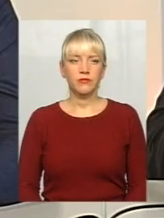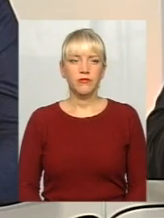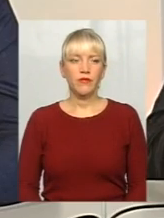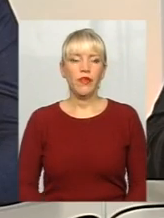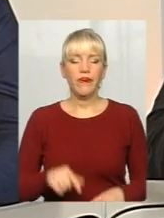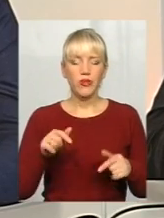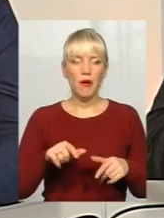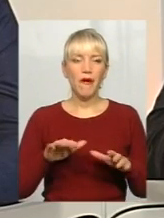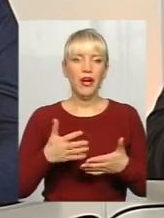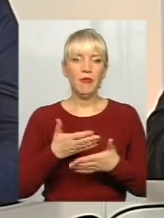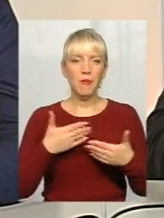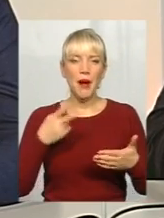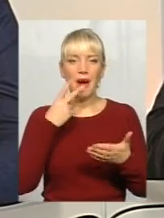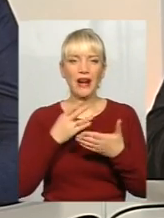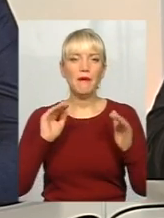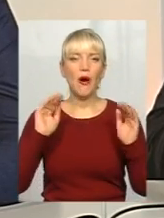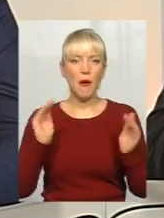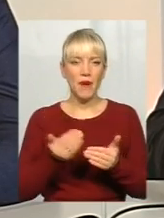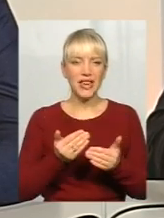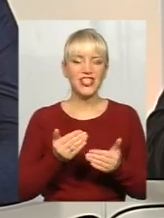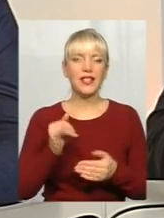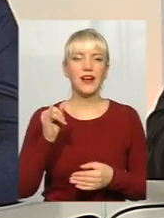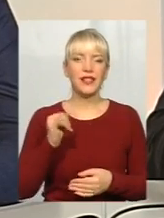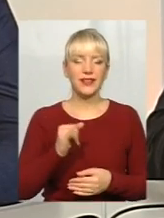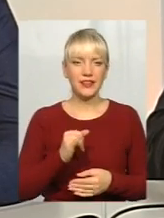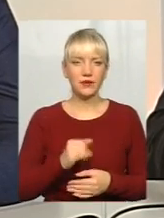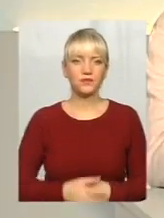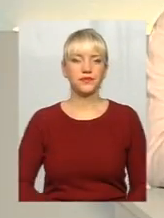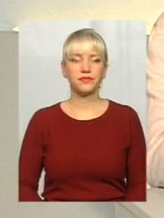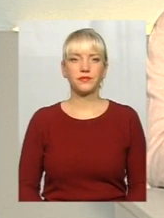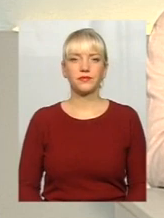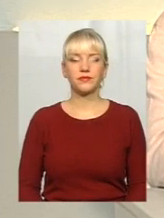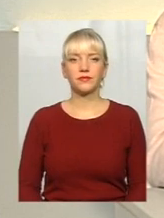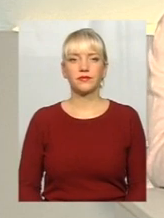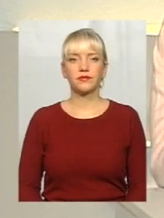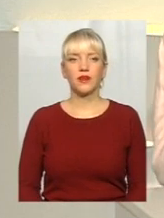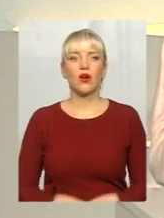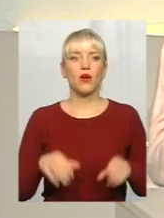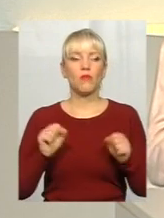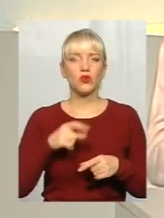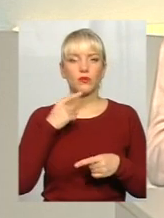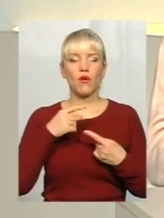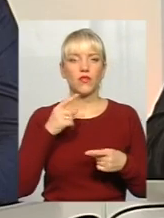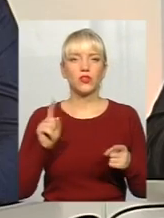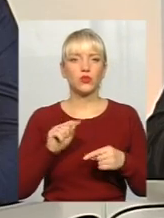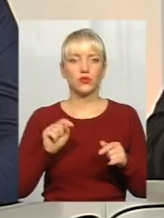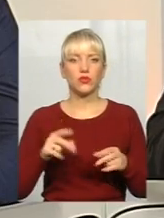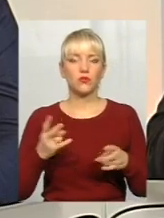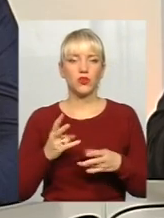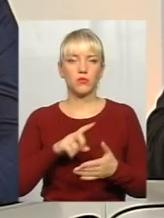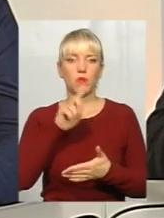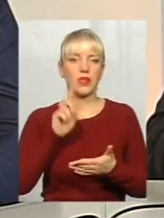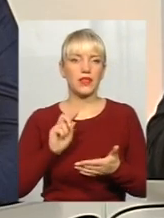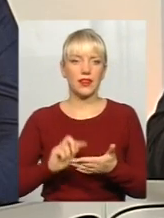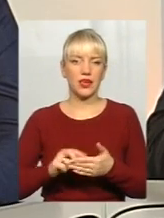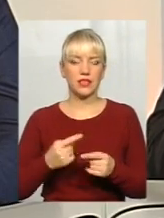випадку ми бачимо пряме обмеження, от, і, звичайно, можемо говорити, що тут потрібно це питання,